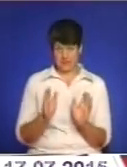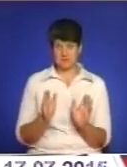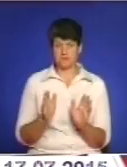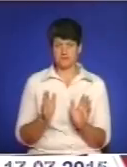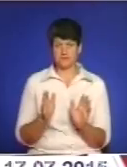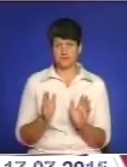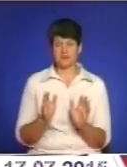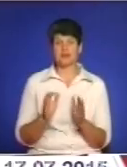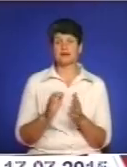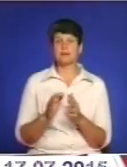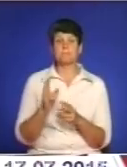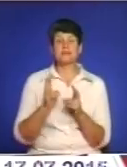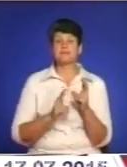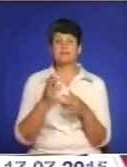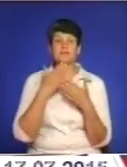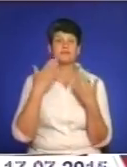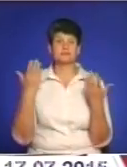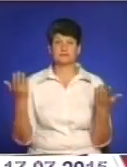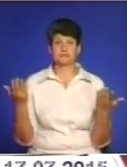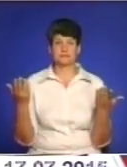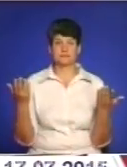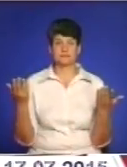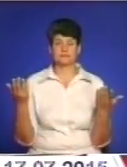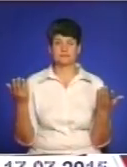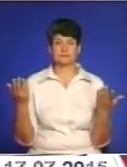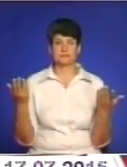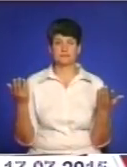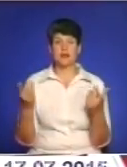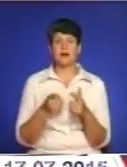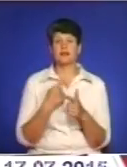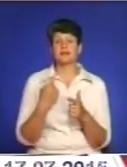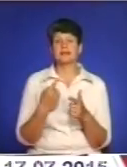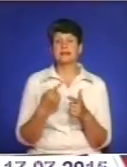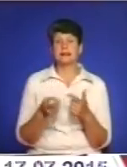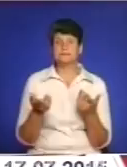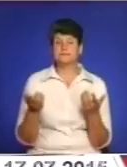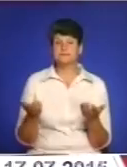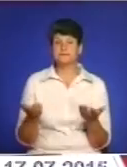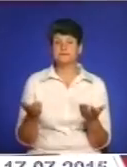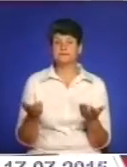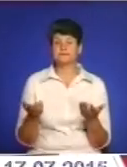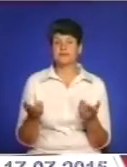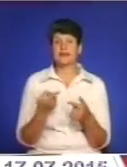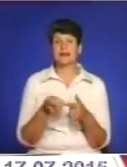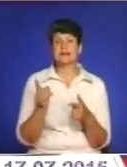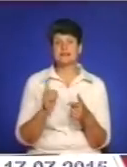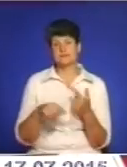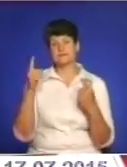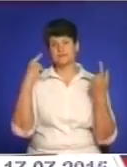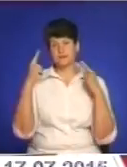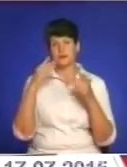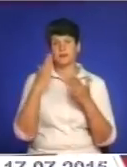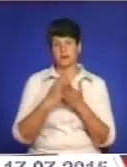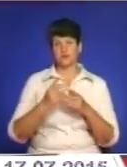сільського зорослого підприємства не мають. Але ці міфи користуються досить